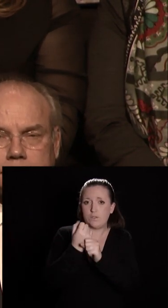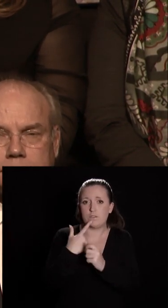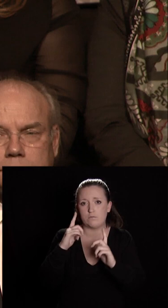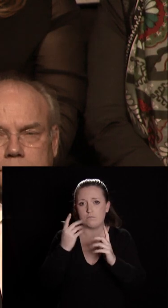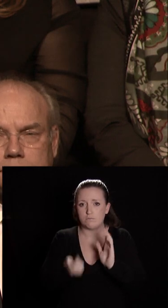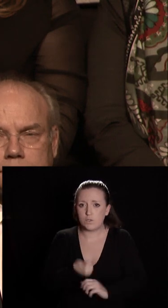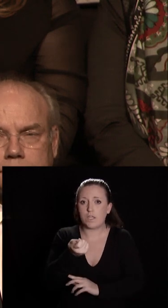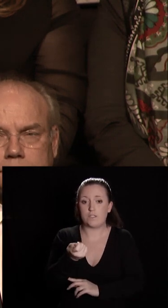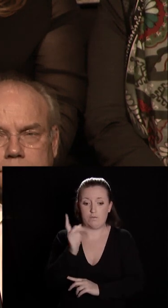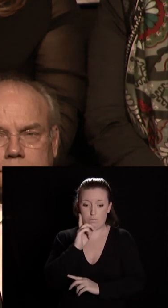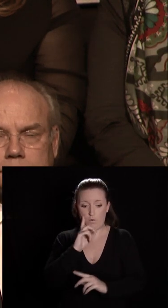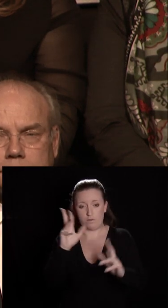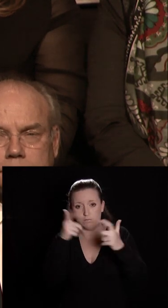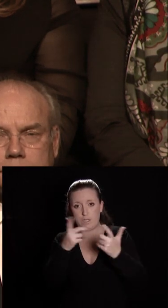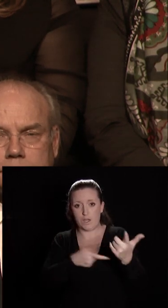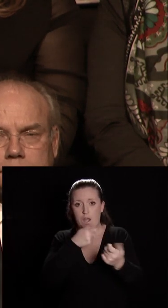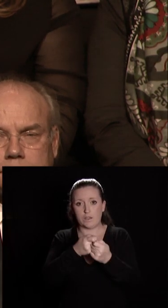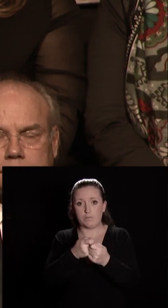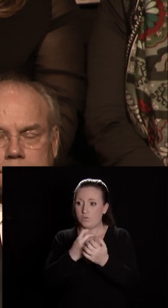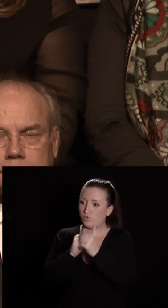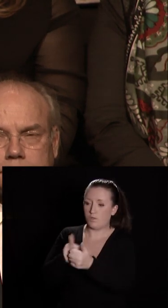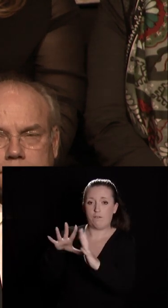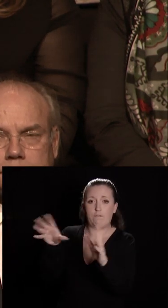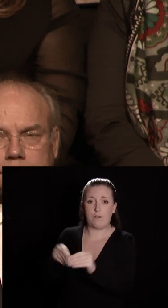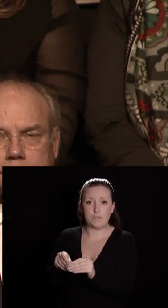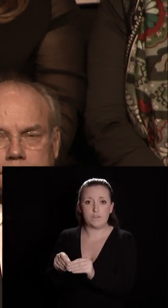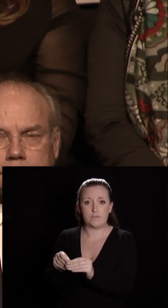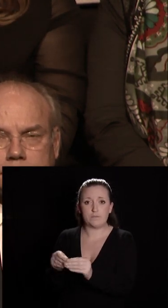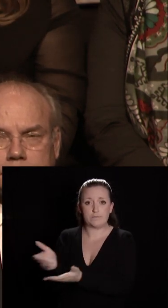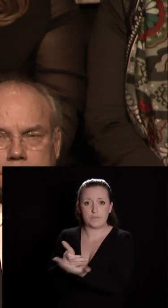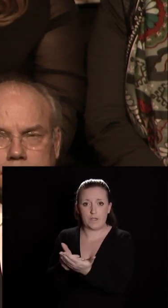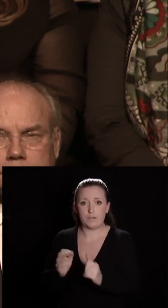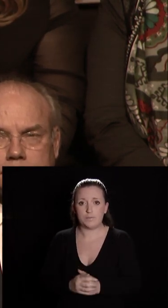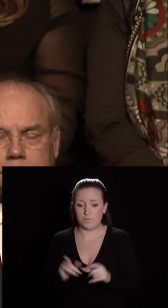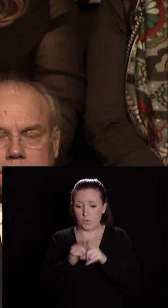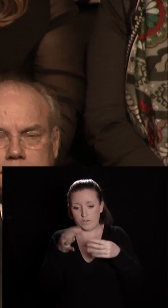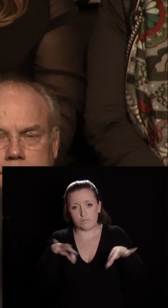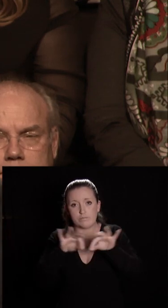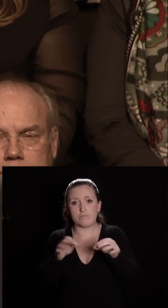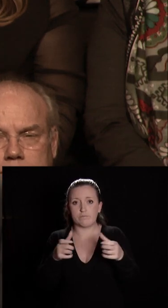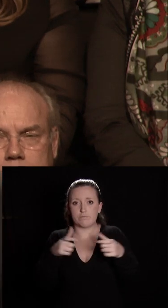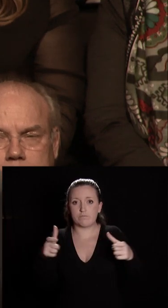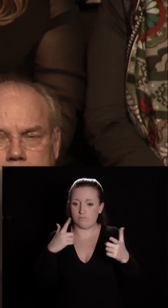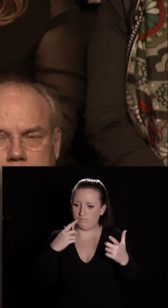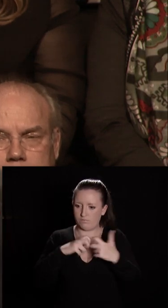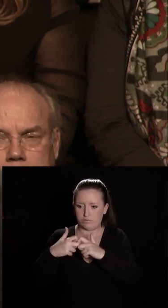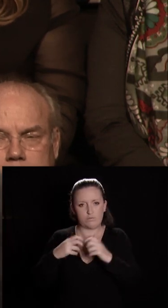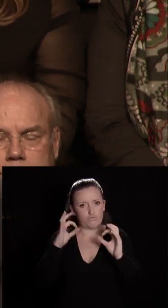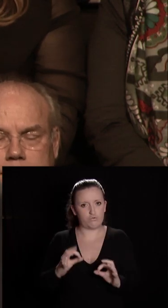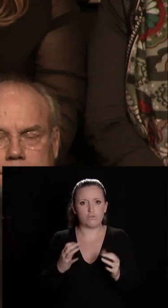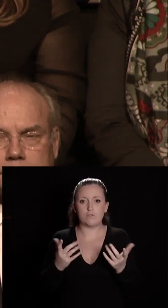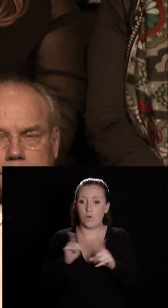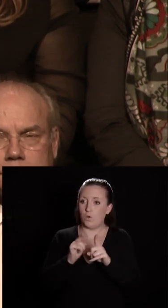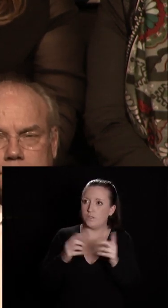avec des tarifs adaptés aux revenus des familles, un projet territorial structuré, évolutif, et de nombreux projets d